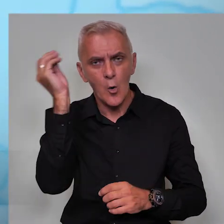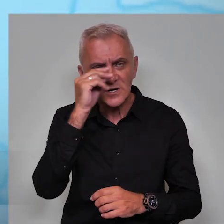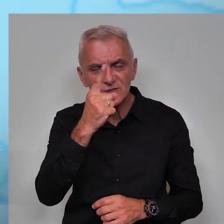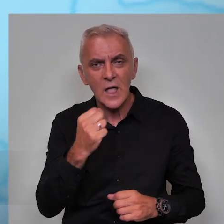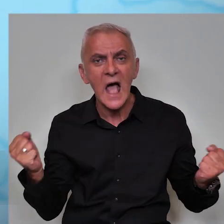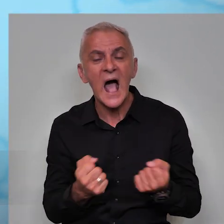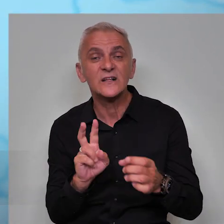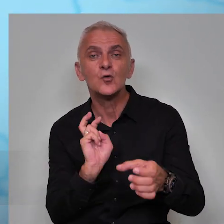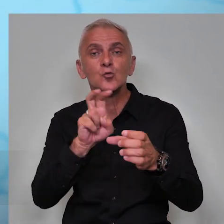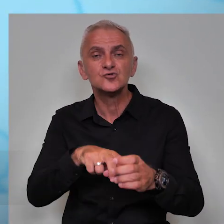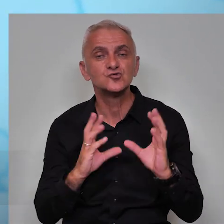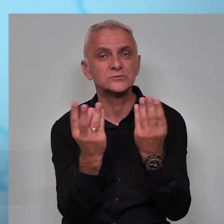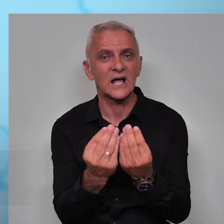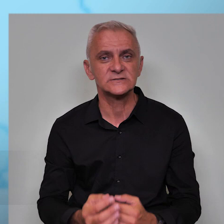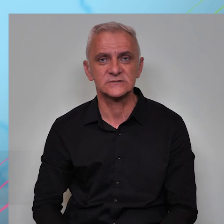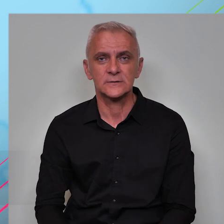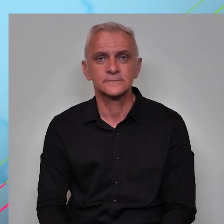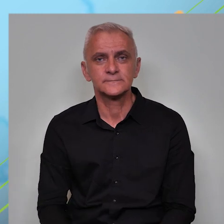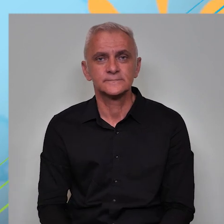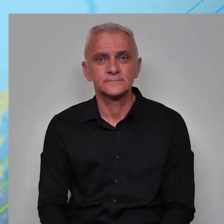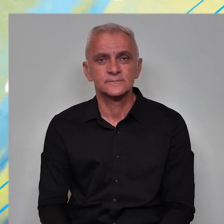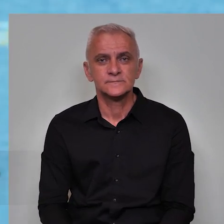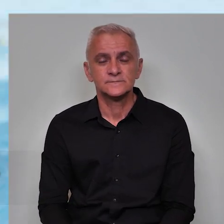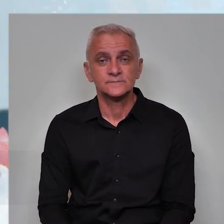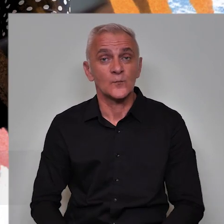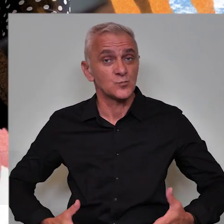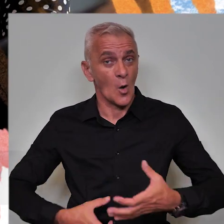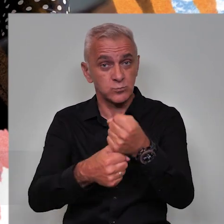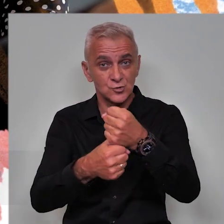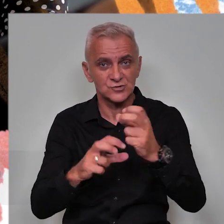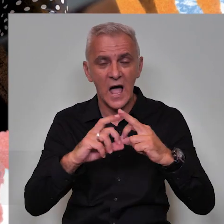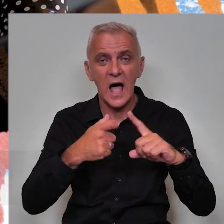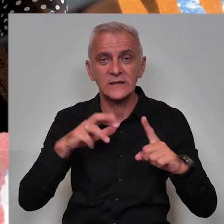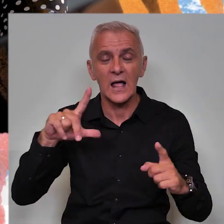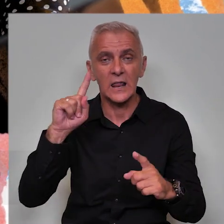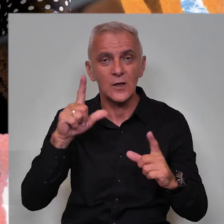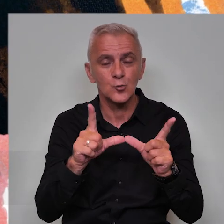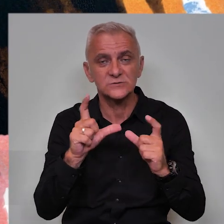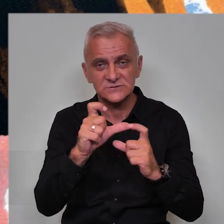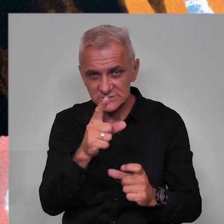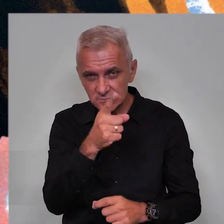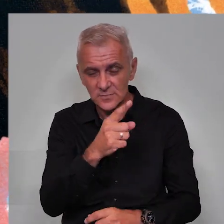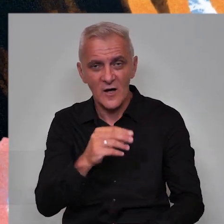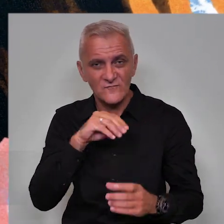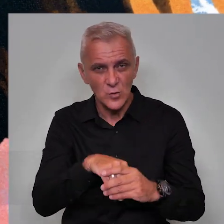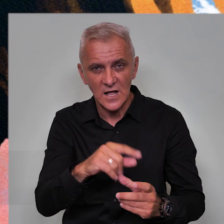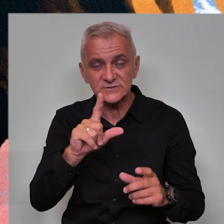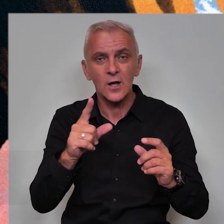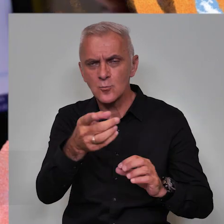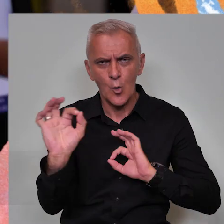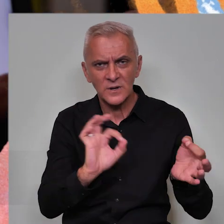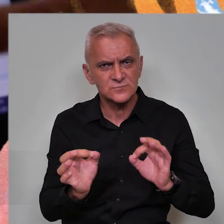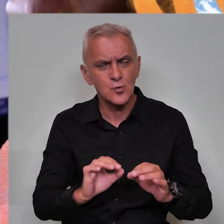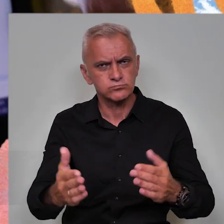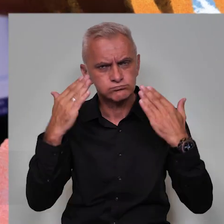obrazovanje i aktivno učešće u zajednici. Uz podršku Akelius fondacije, UNICEF je obezbijedio